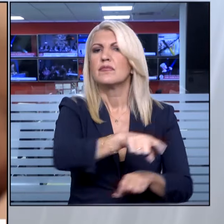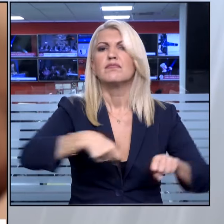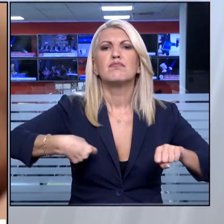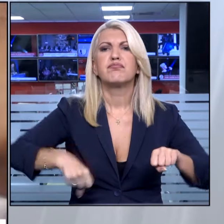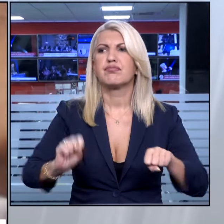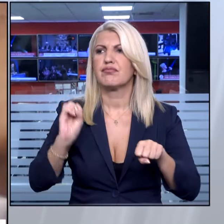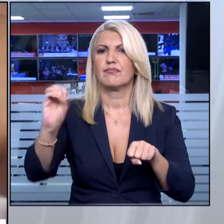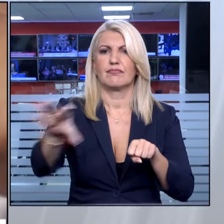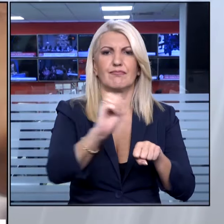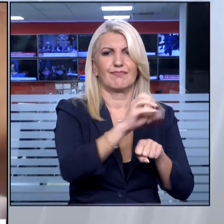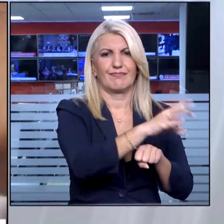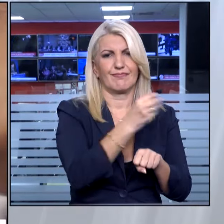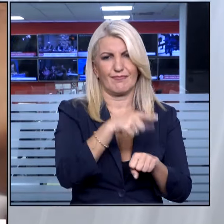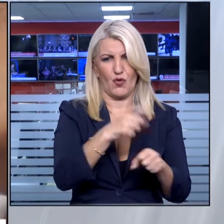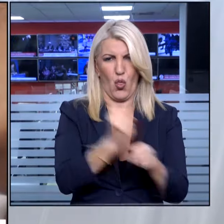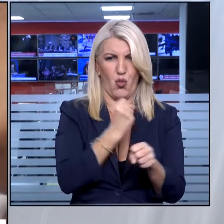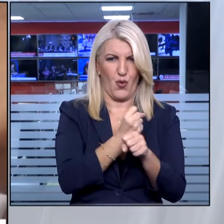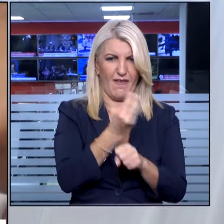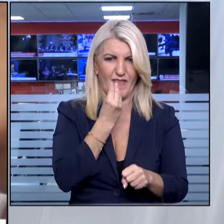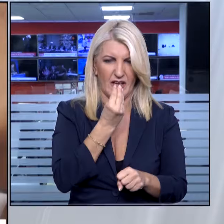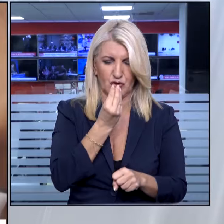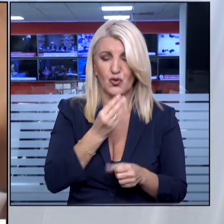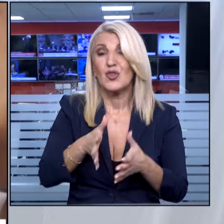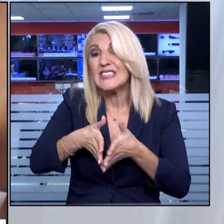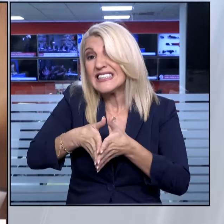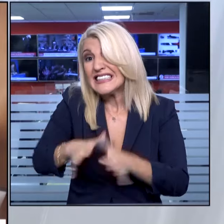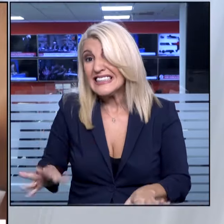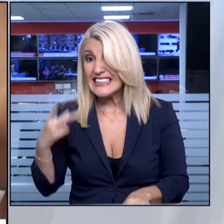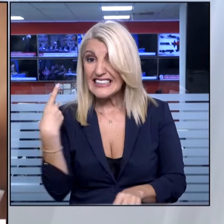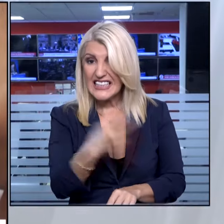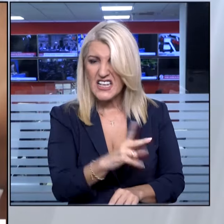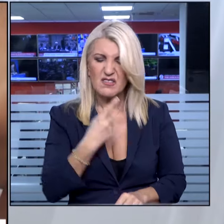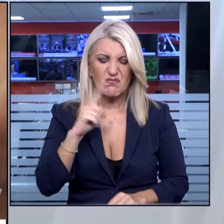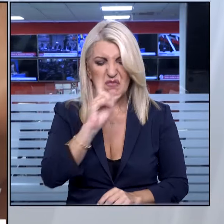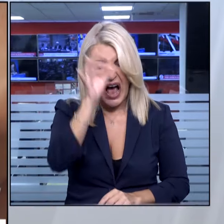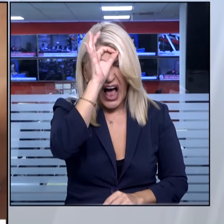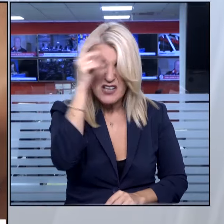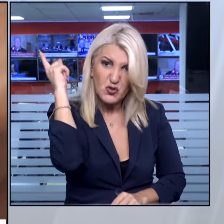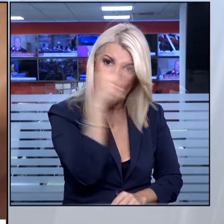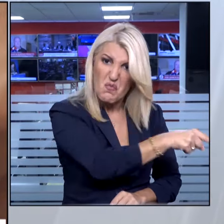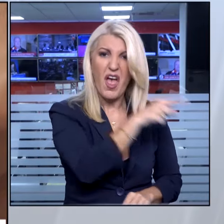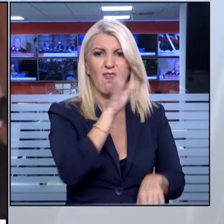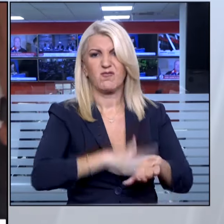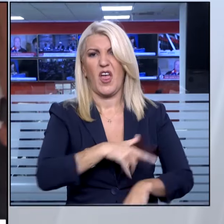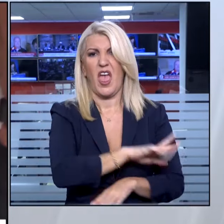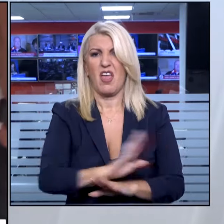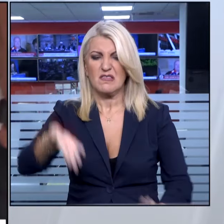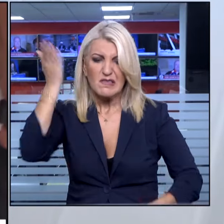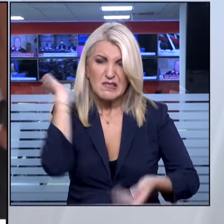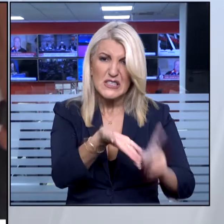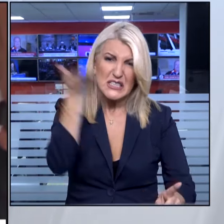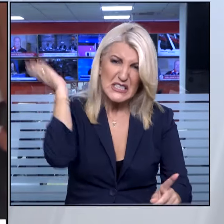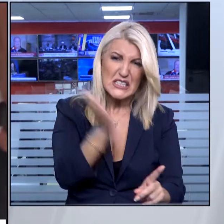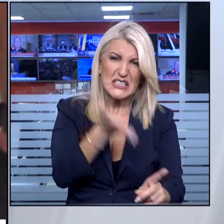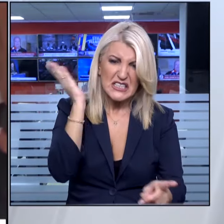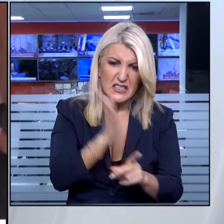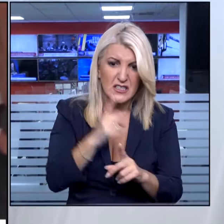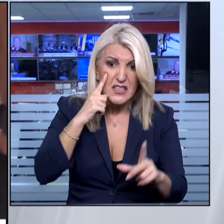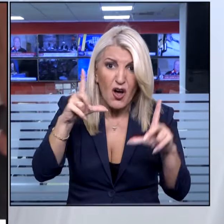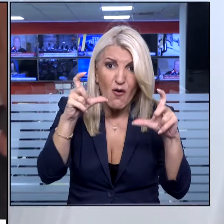Οι συγγενείς του καταγγέλουν ότι ξυλοκοπήθηκε μέχρι θανάτου από αστυνομικούς. Οι φωτογραφίες ντοκουμέντος σοκάρουν.